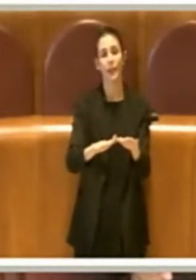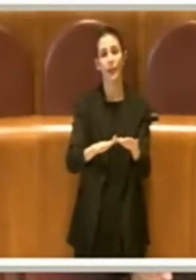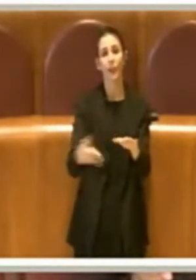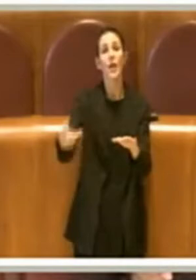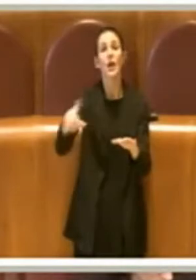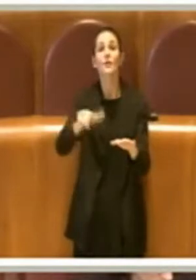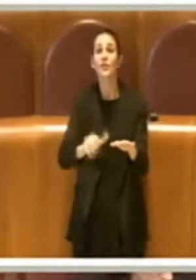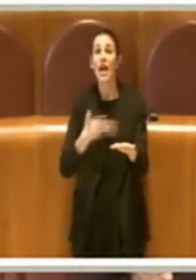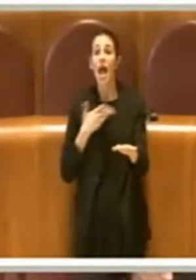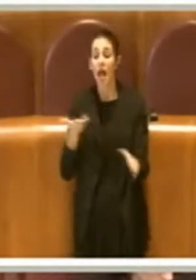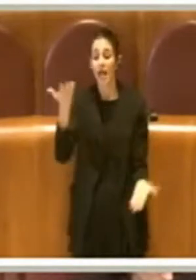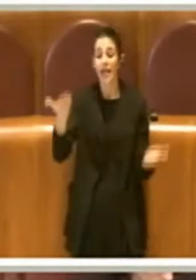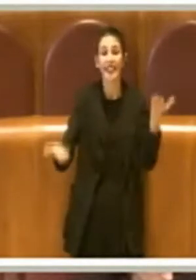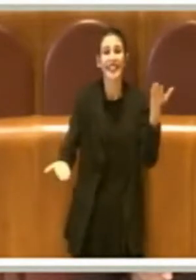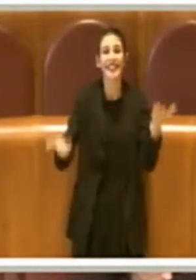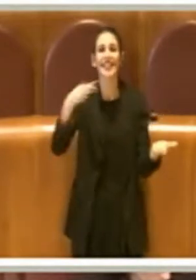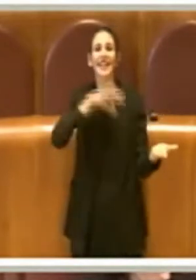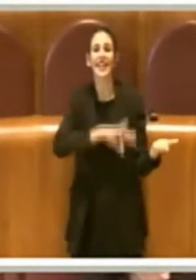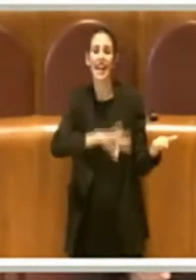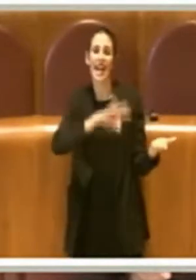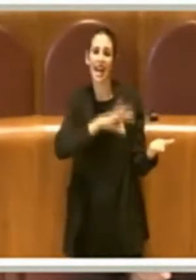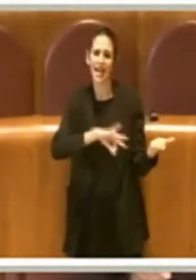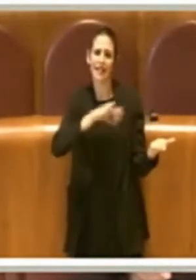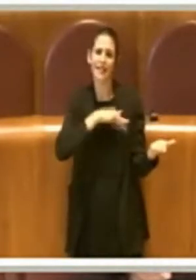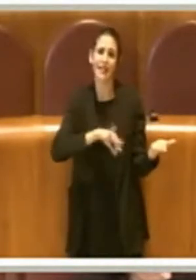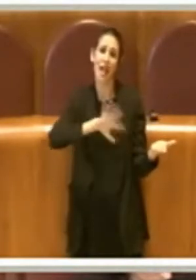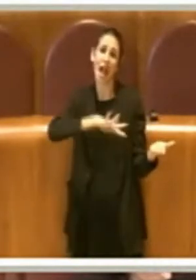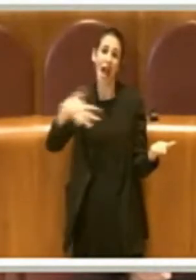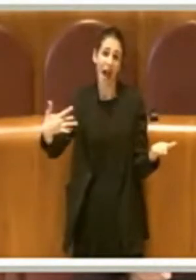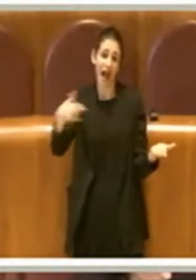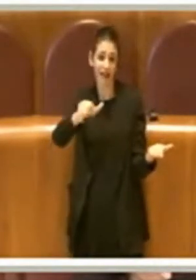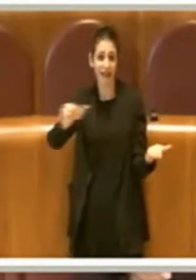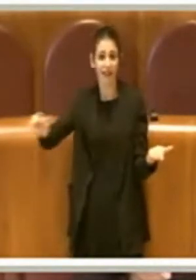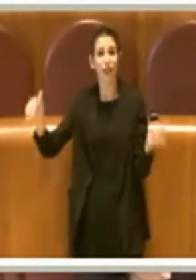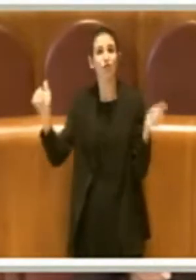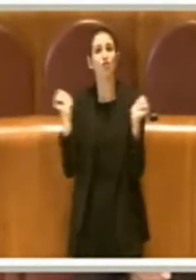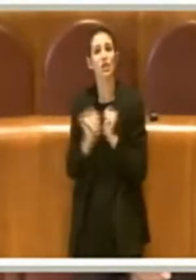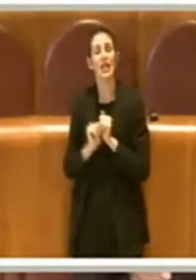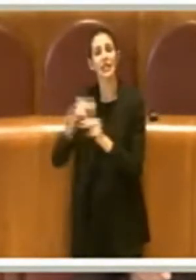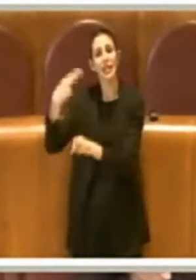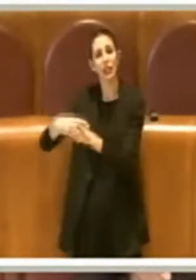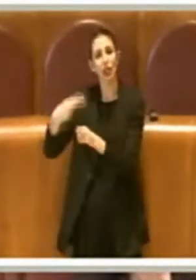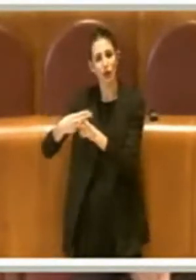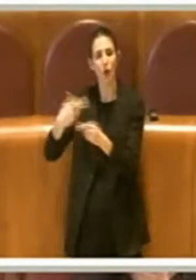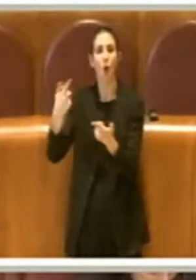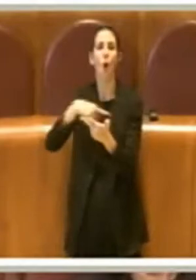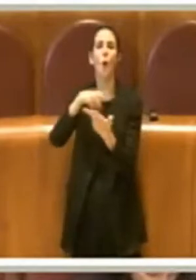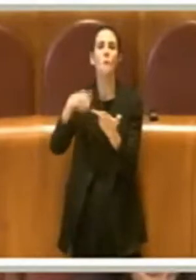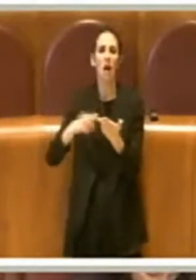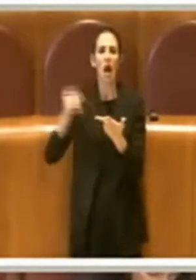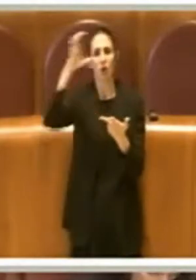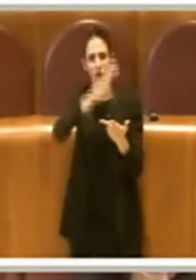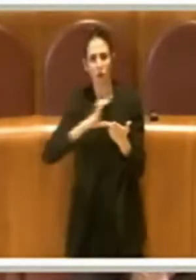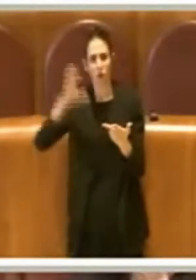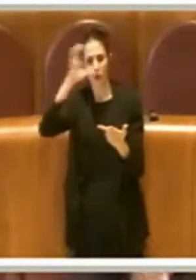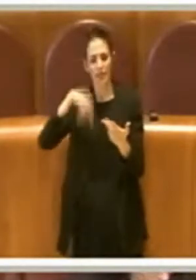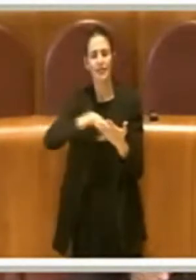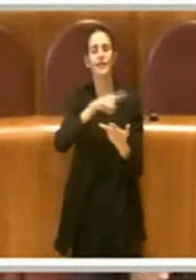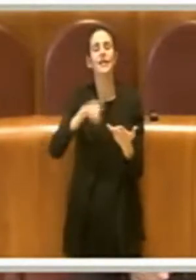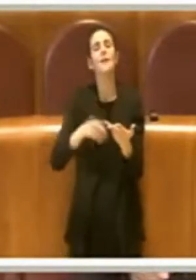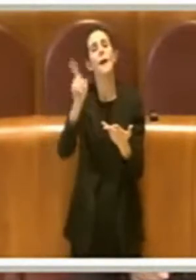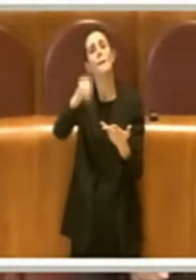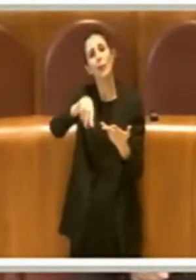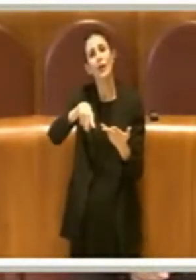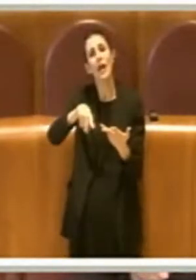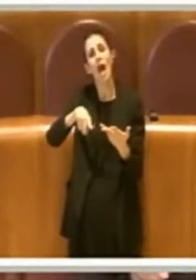interessi che ci sono con gli altri cittadini di questa città. Con i turisti e con gli operatori commerciali che non